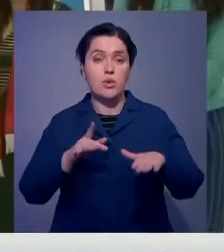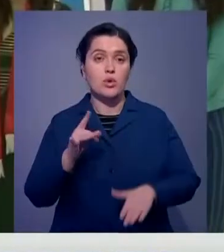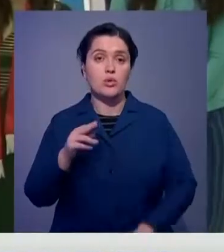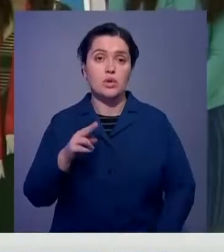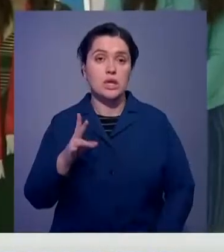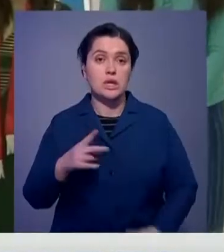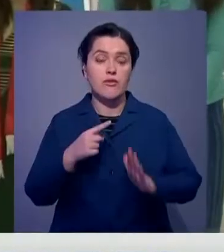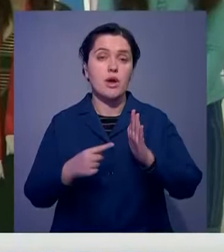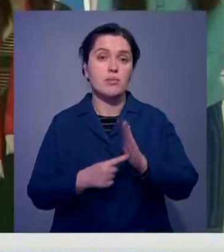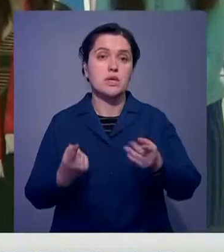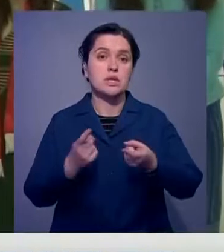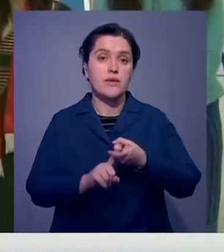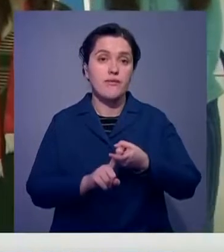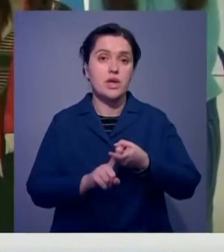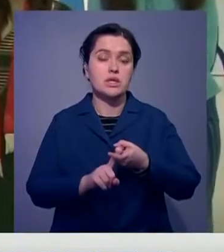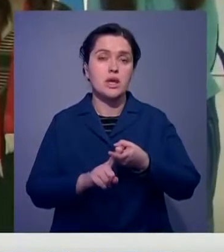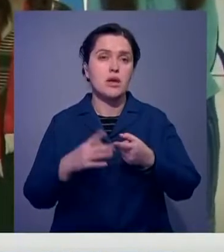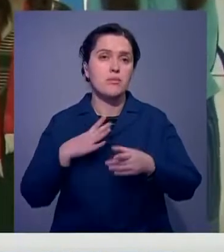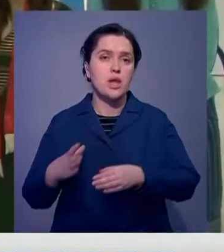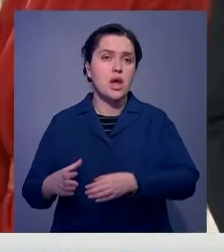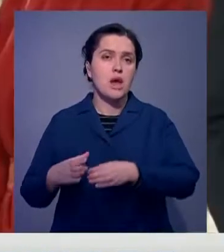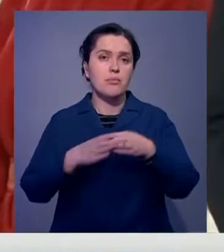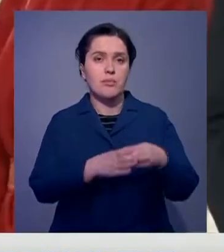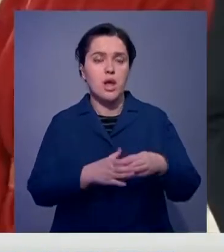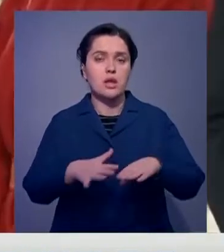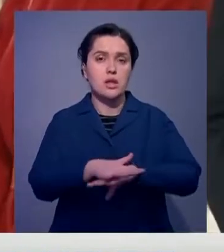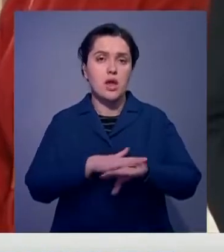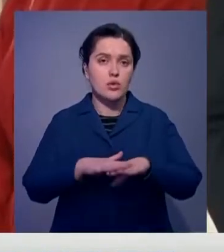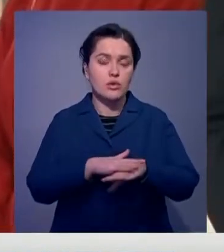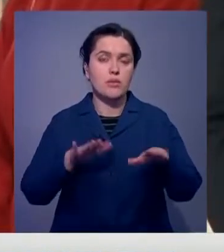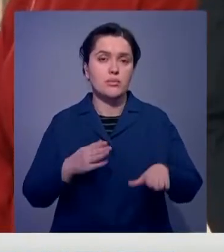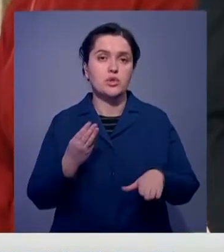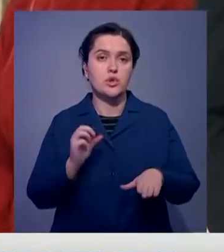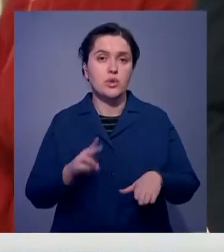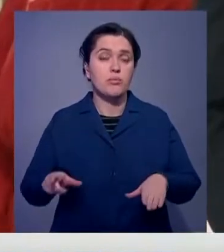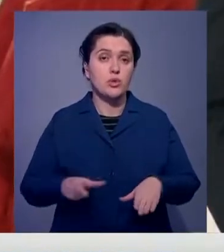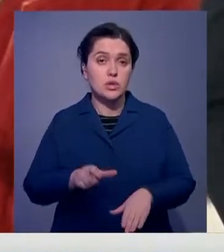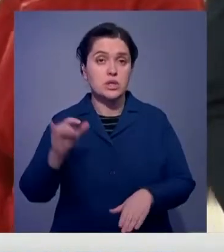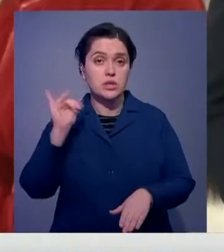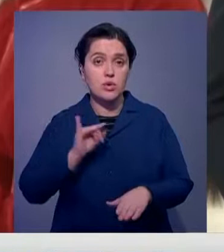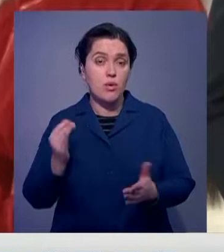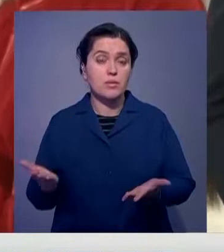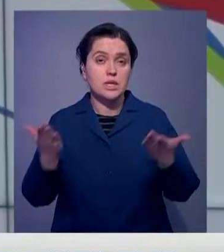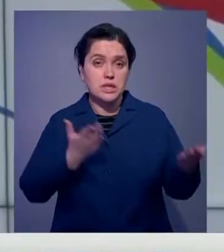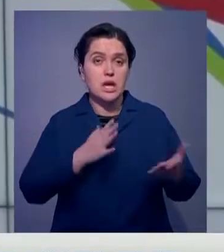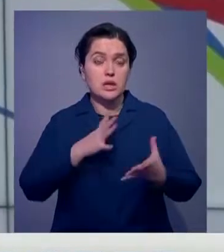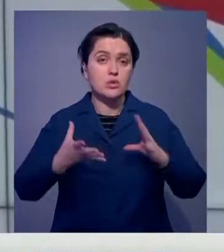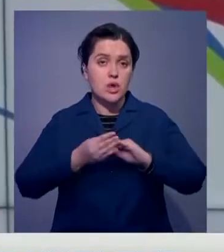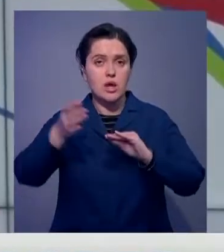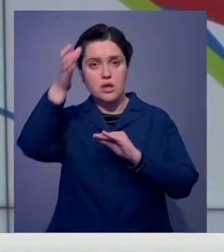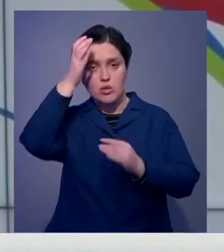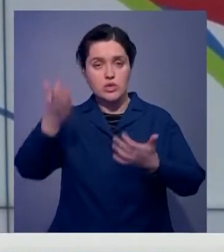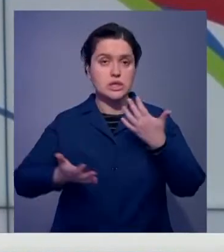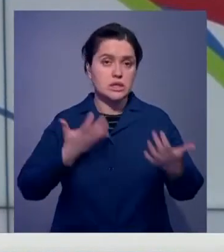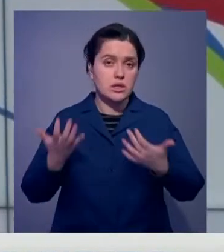связанные с великим переселением народов на шелковом пути. Историки представили результаты научных изысканий по